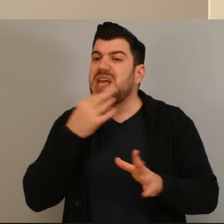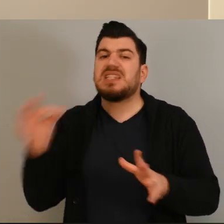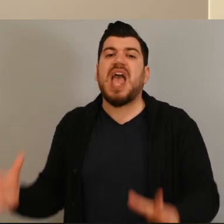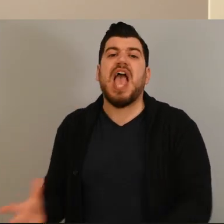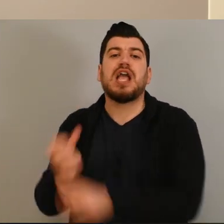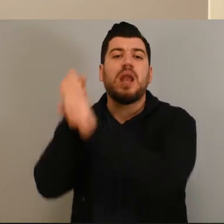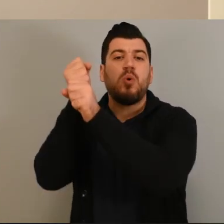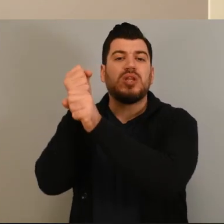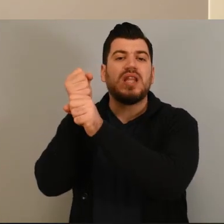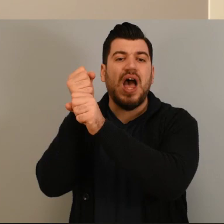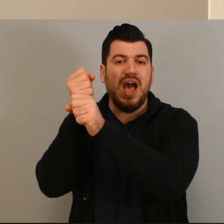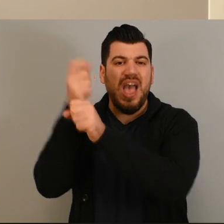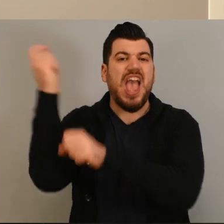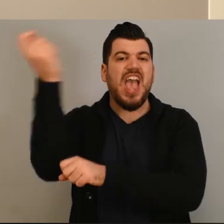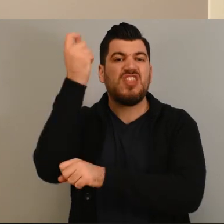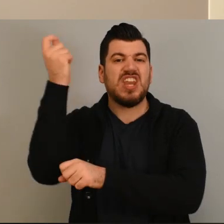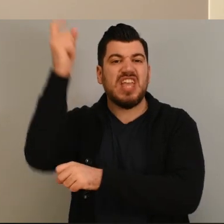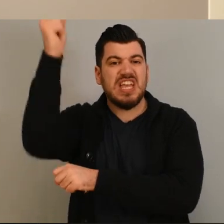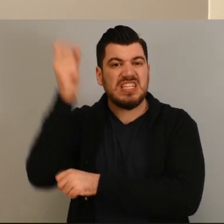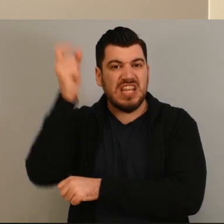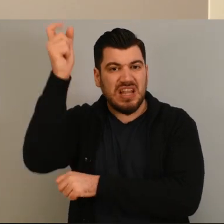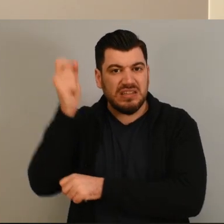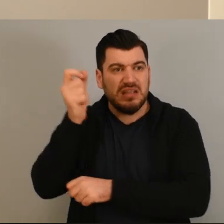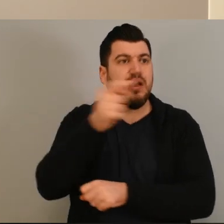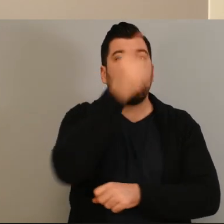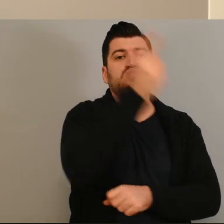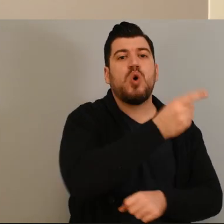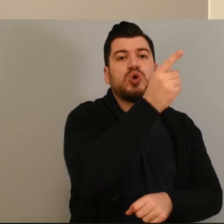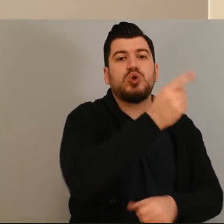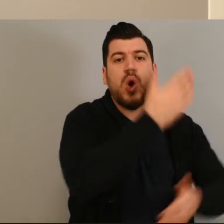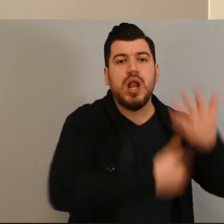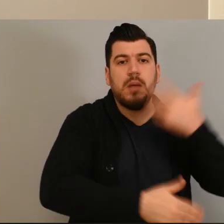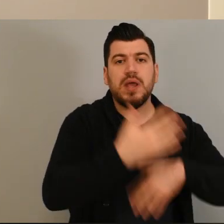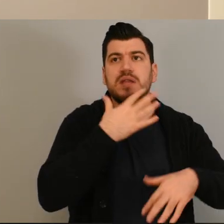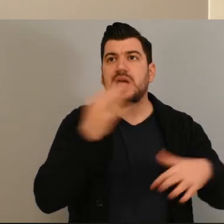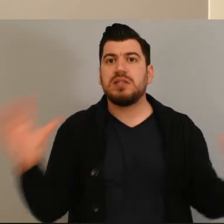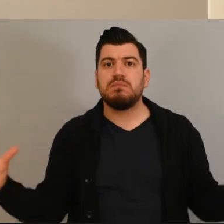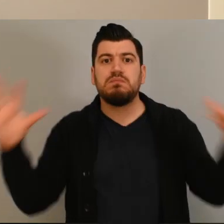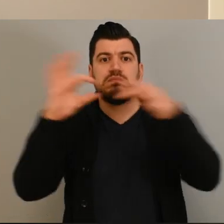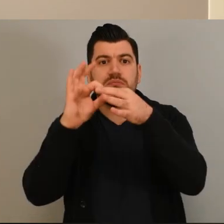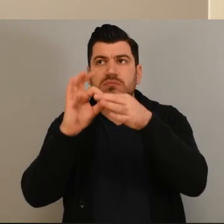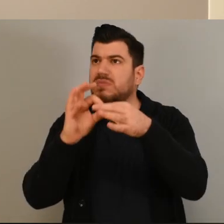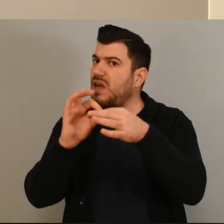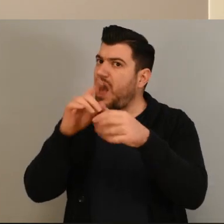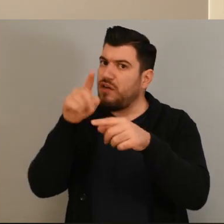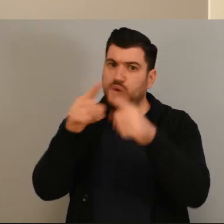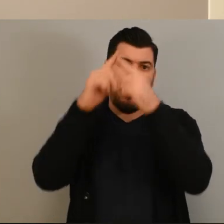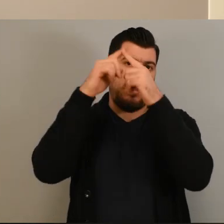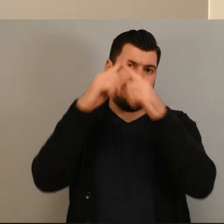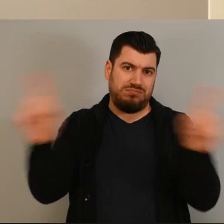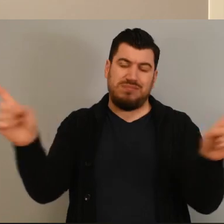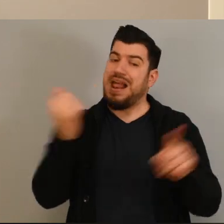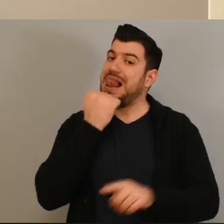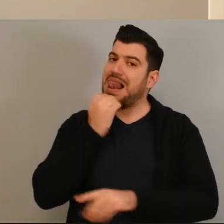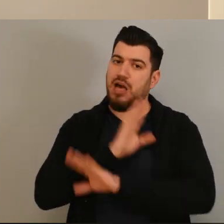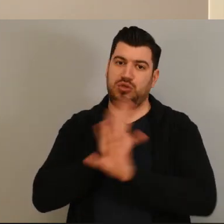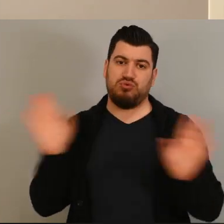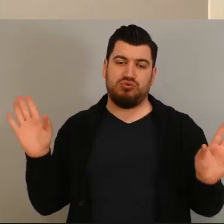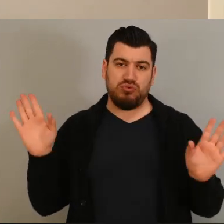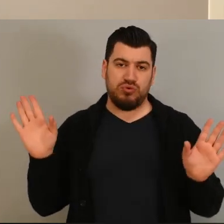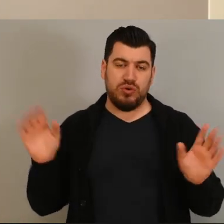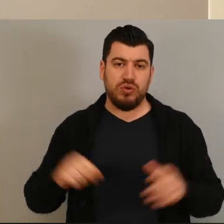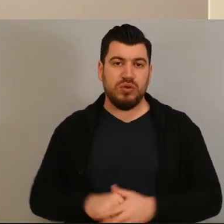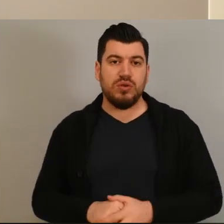δηλαδή η εκκρεμότητα του ότι η εθνική σύνταξη συνδέεται με το ποσοστό της αναπηρίας, λες και είναι επίδομα, κάτι στο οποίο είμαστε